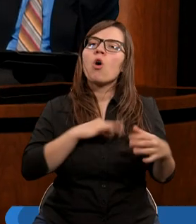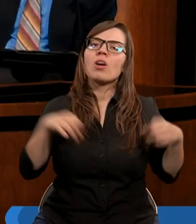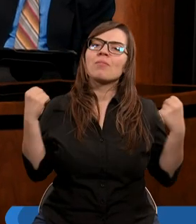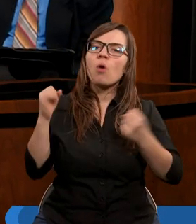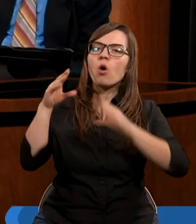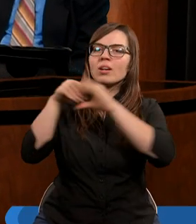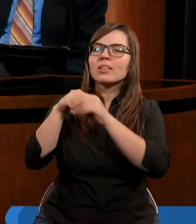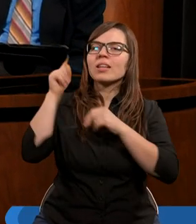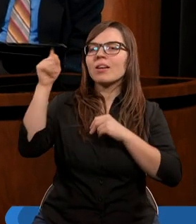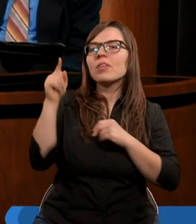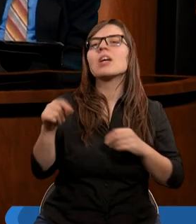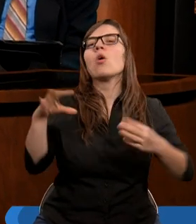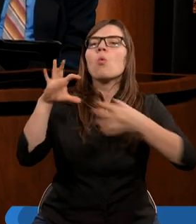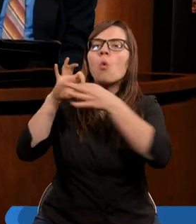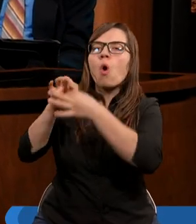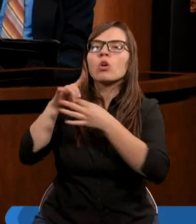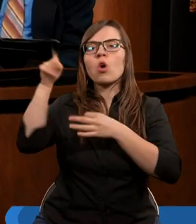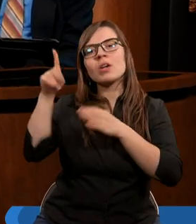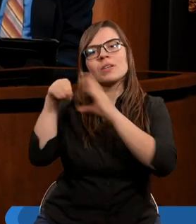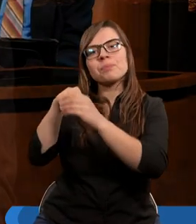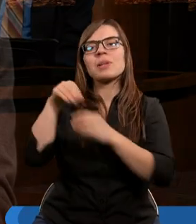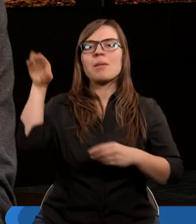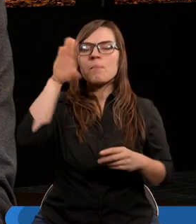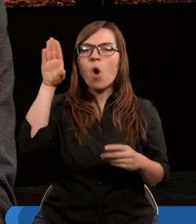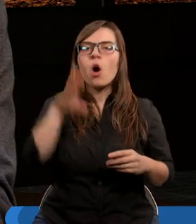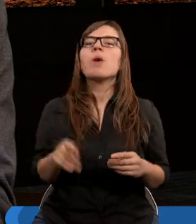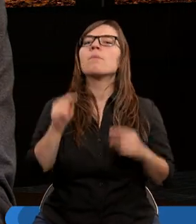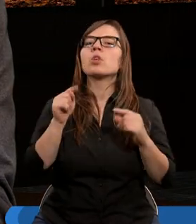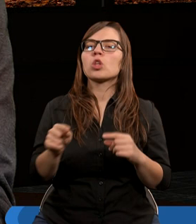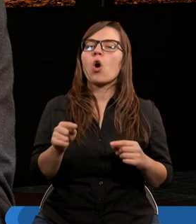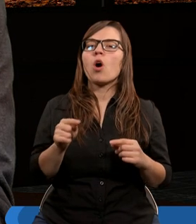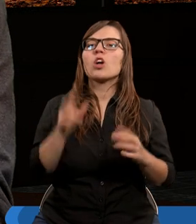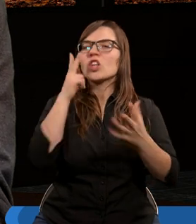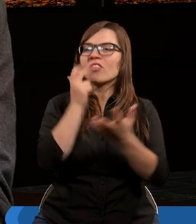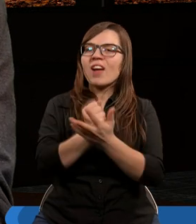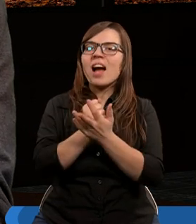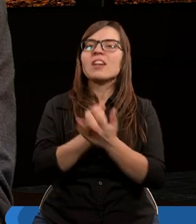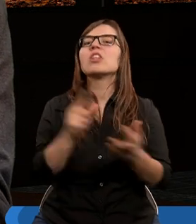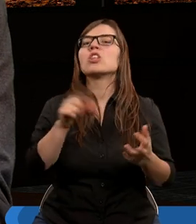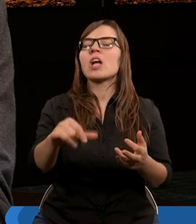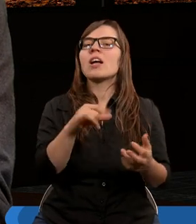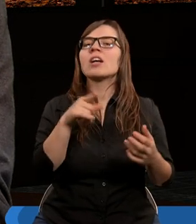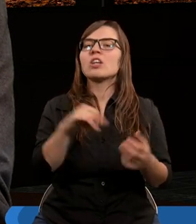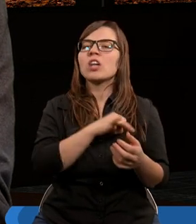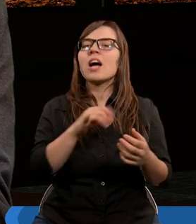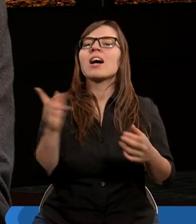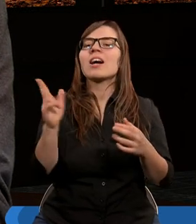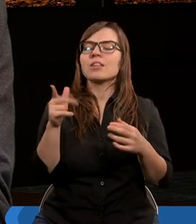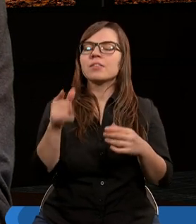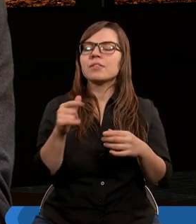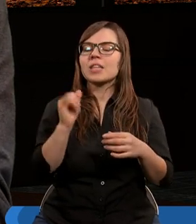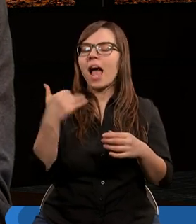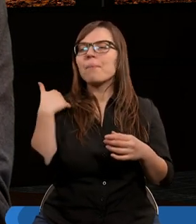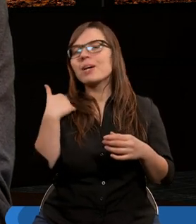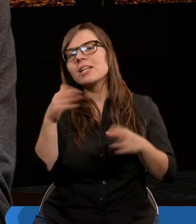mocy, w mojej, w łączności ze mną. To świat i grzech wtedy dla nas jest,